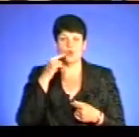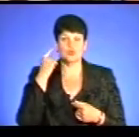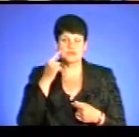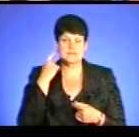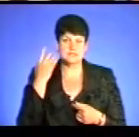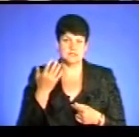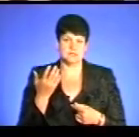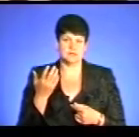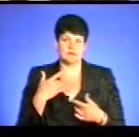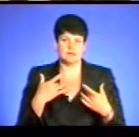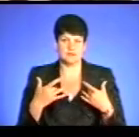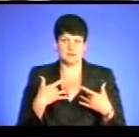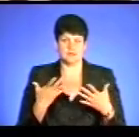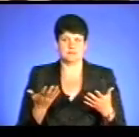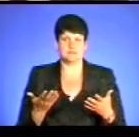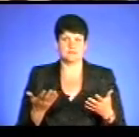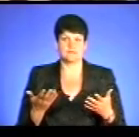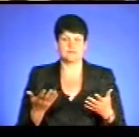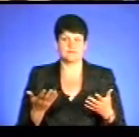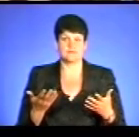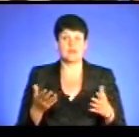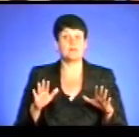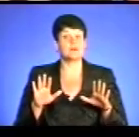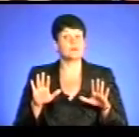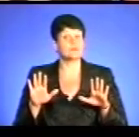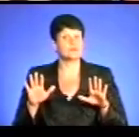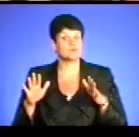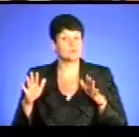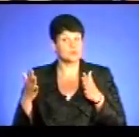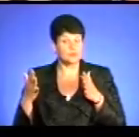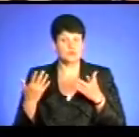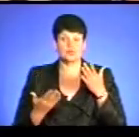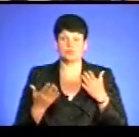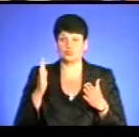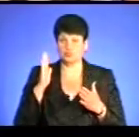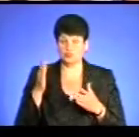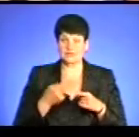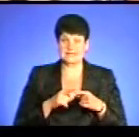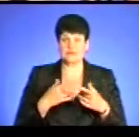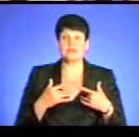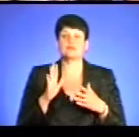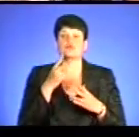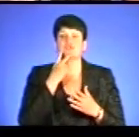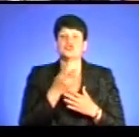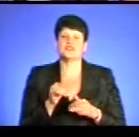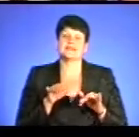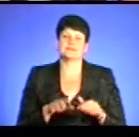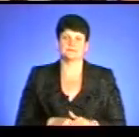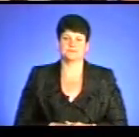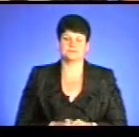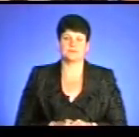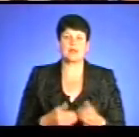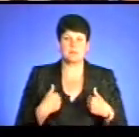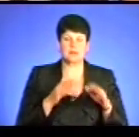того, щоб розвивати свій якісний продукт. В разі того, якщо такий відбудеться концерт, які будуть ваші дії? Ми